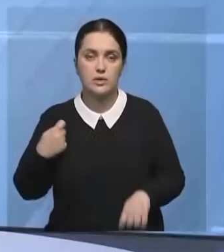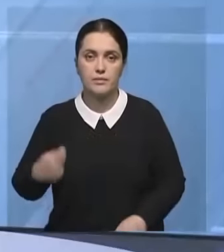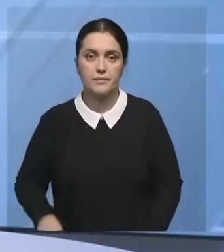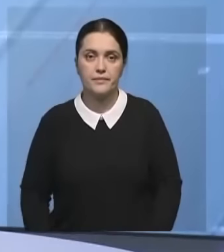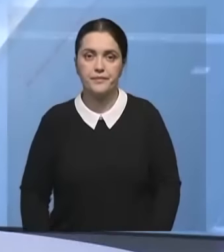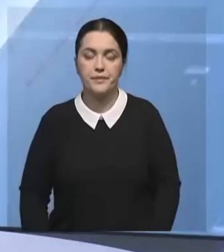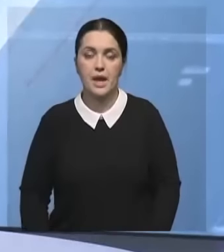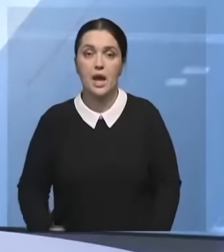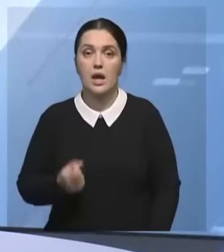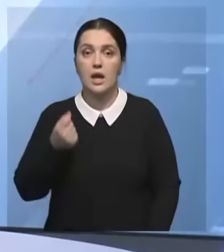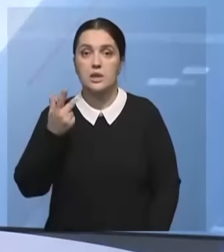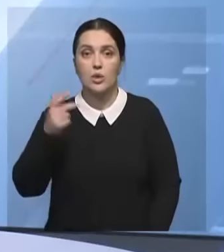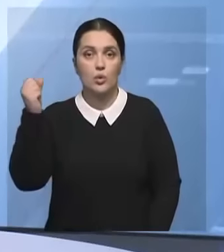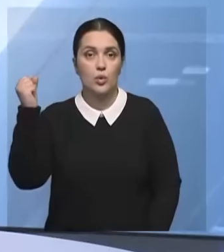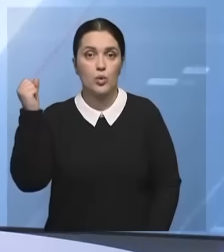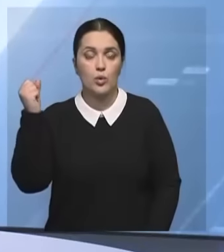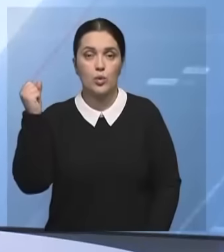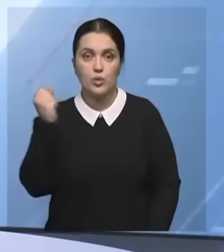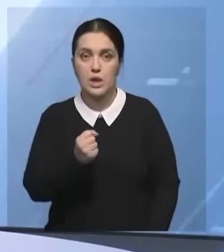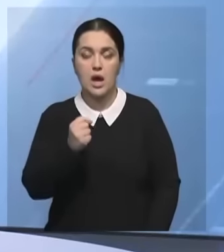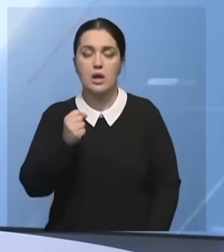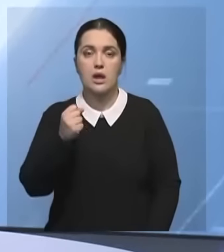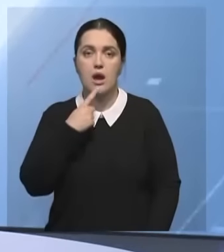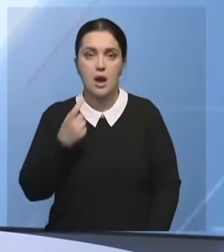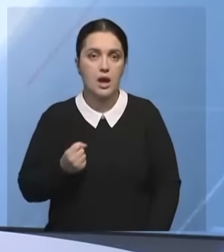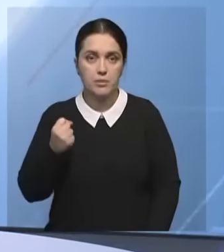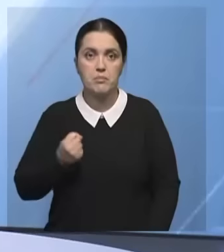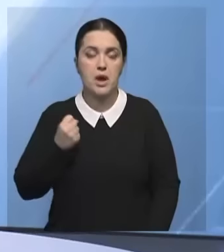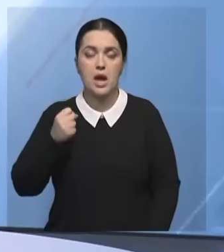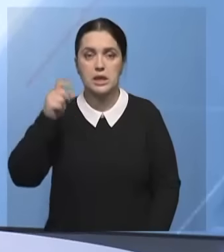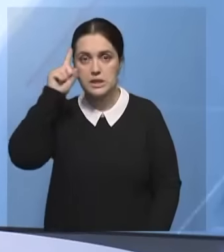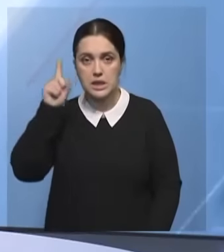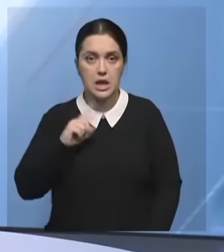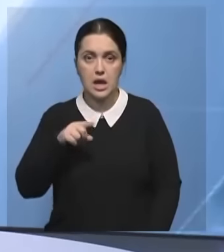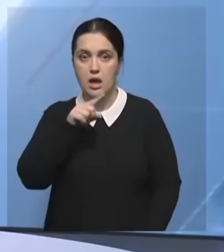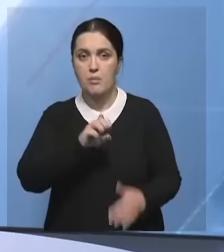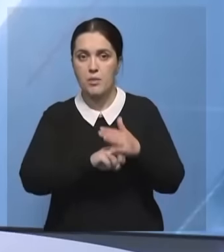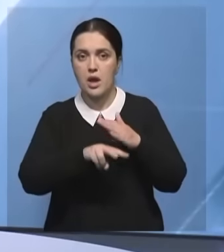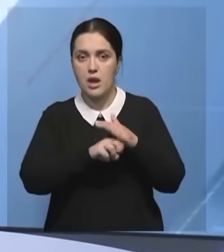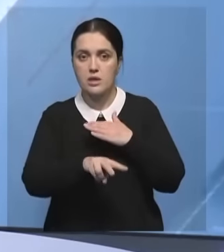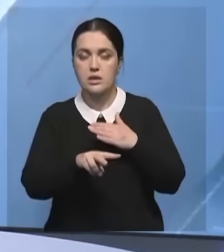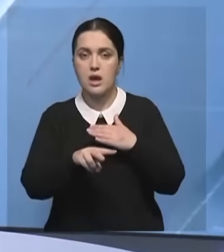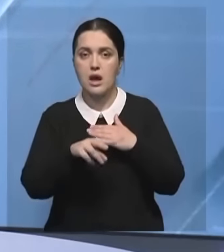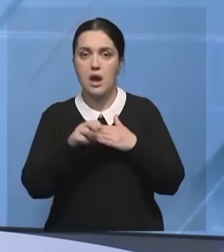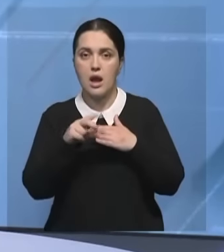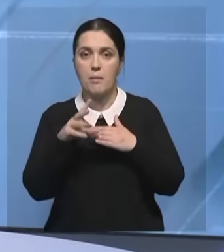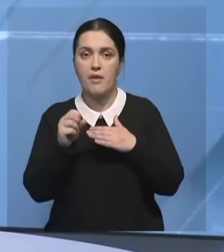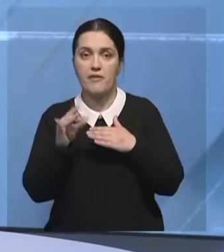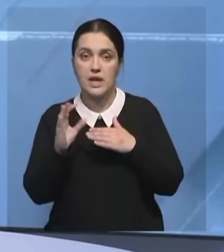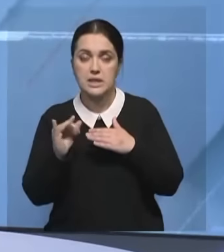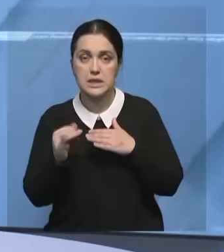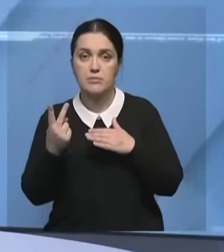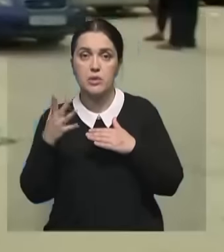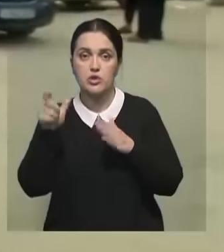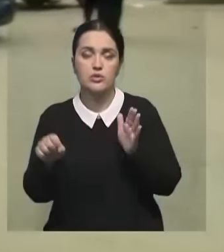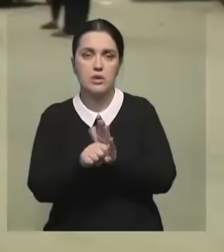В результате нескольких ударов армии Израиля по лагерю беженцев в Альмановасе в секторе Газа погибли 25 человек. Еще